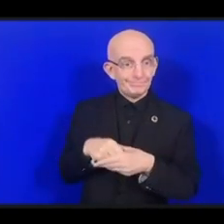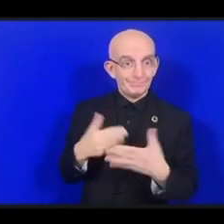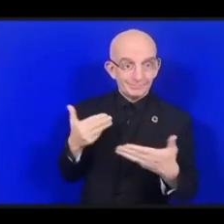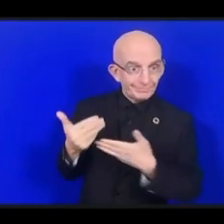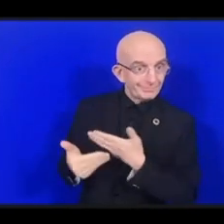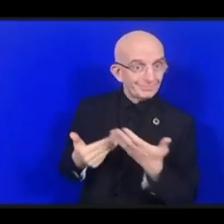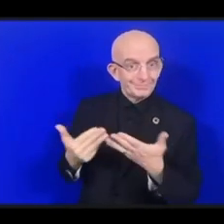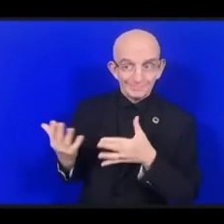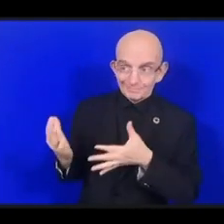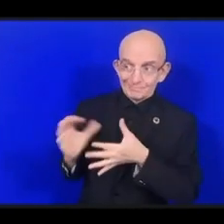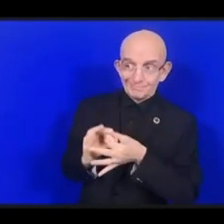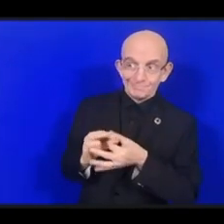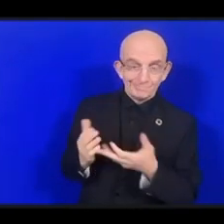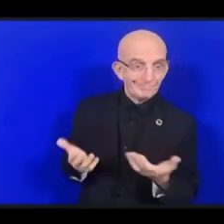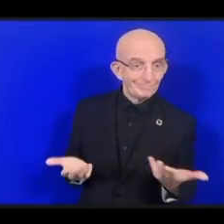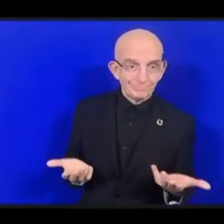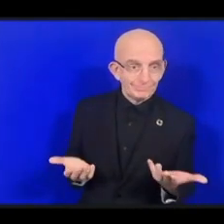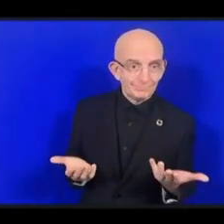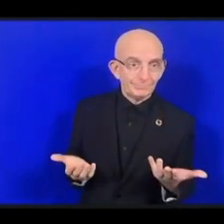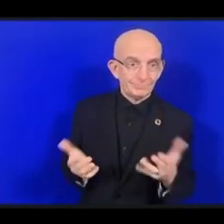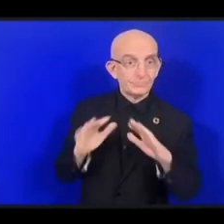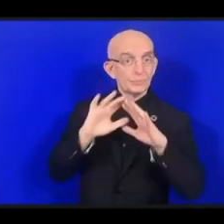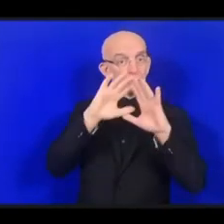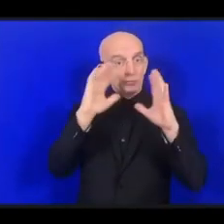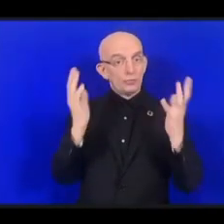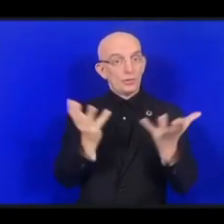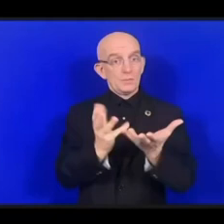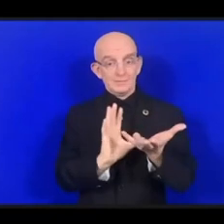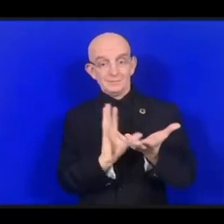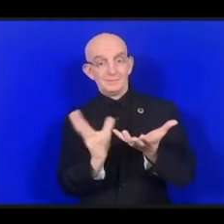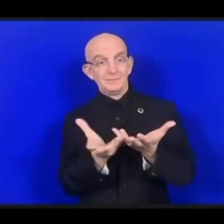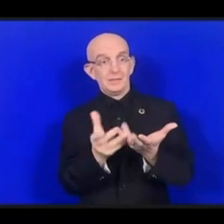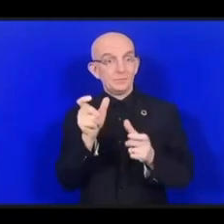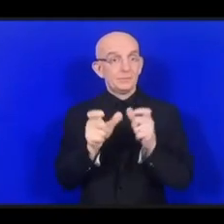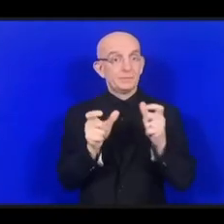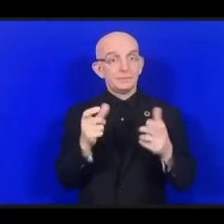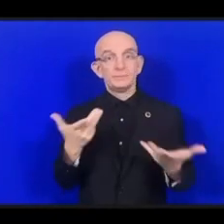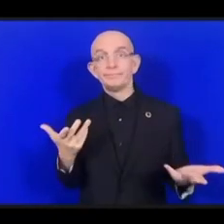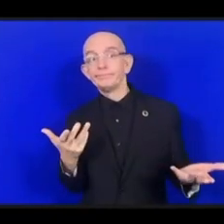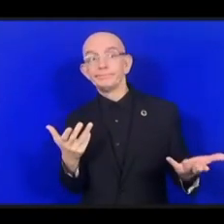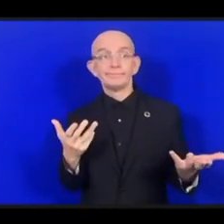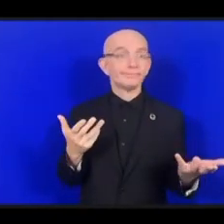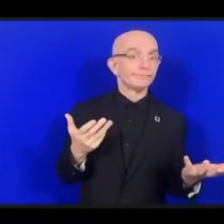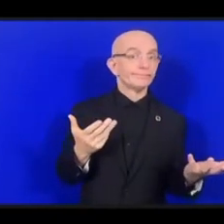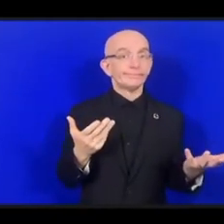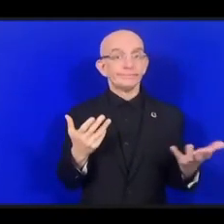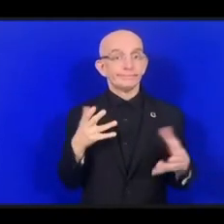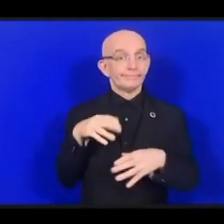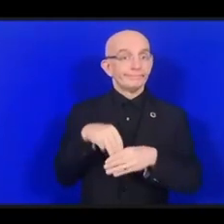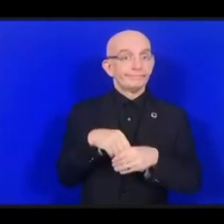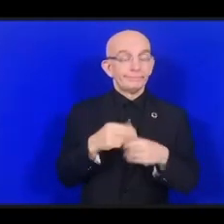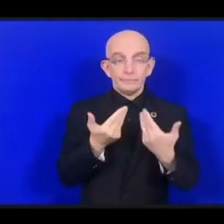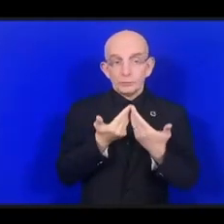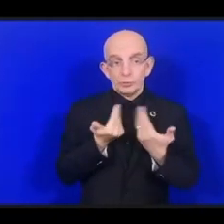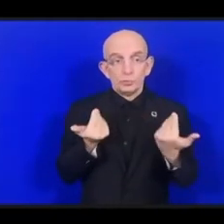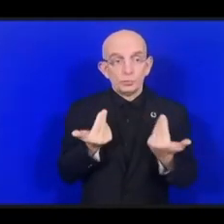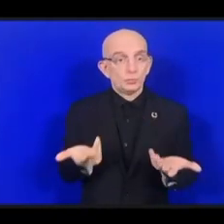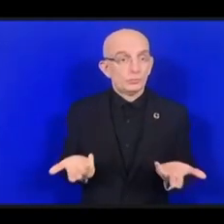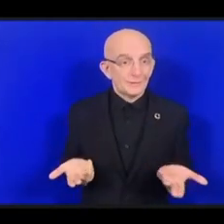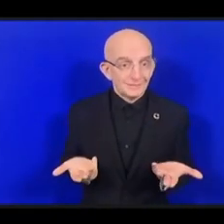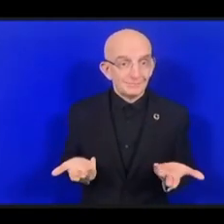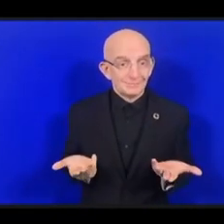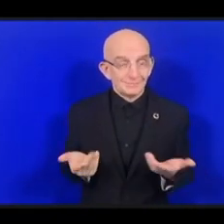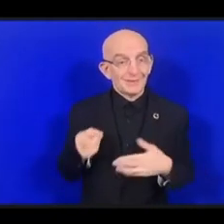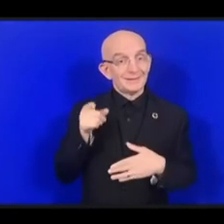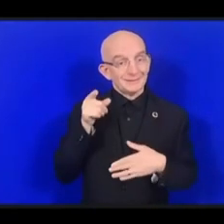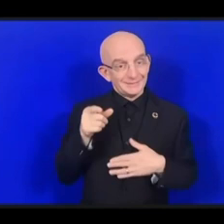адекватного доступа к интернету, и в основном эти люди находятся на глобальном юге. Это ответственность правительств, а также